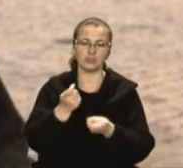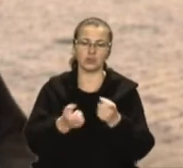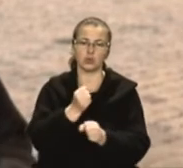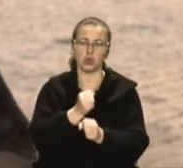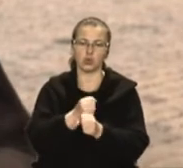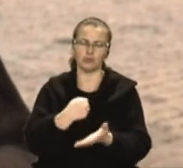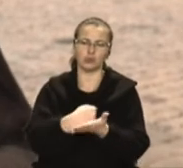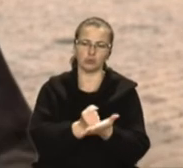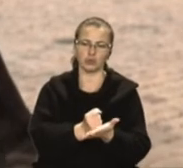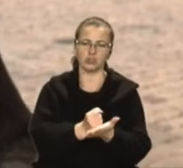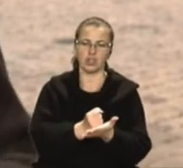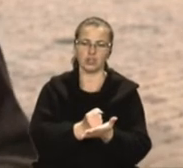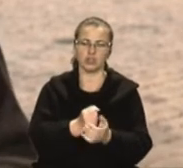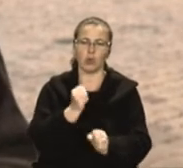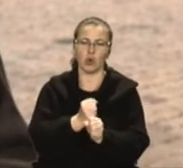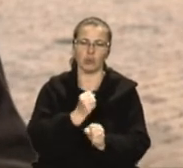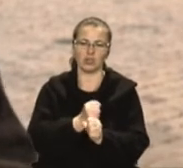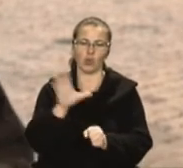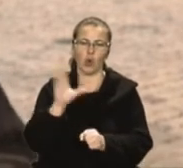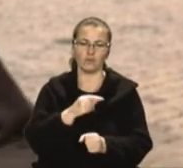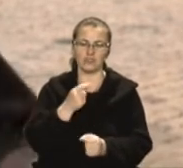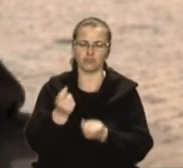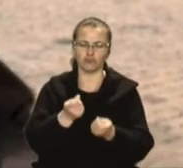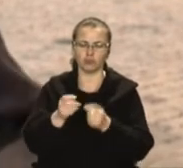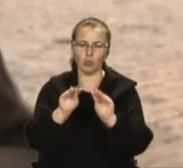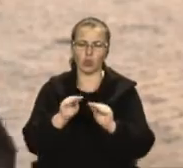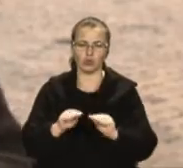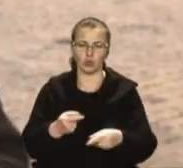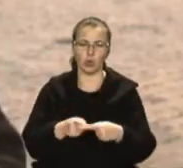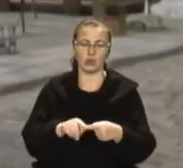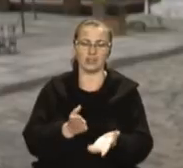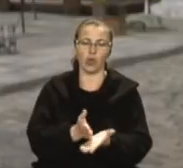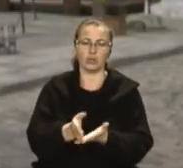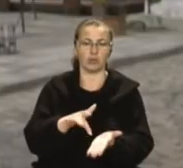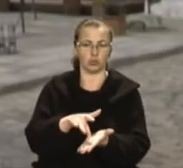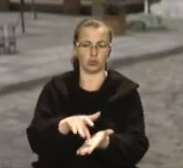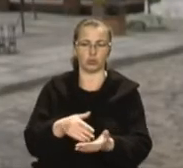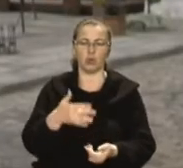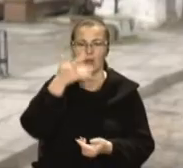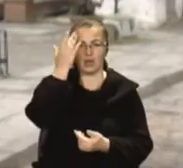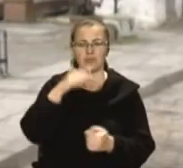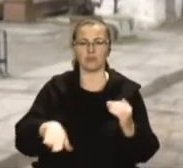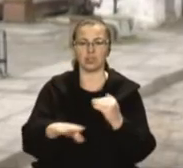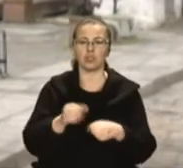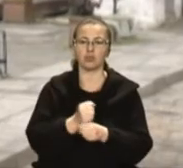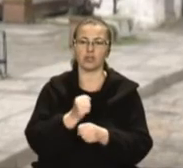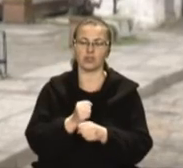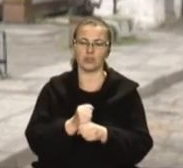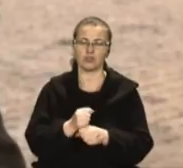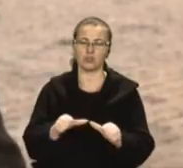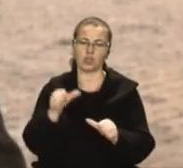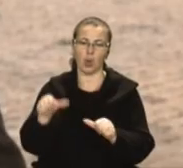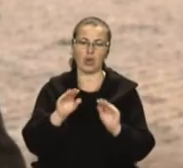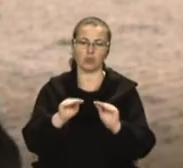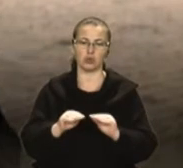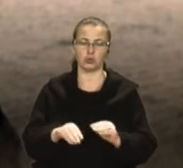розроблено, затверджено, пропрацьовано всі протоколи діяльності всієї галузі туризму. Літні майданчики працюватимуть за певним протоколом.